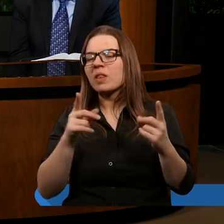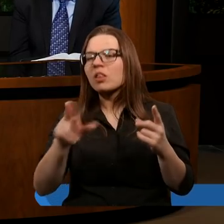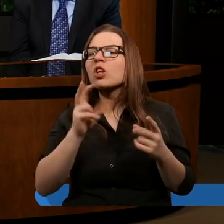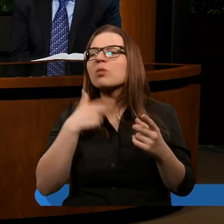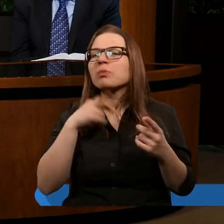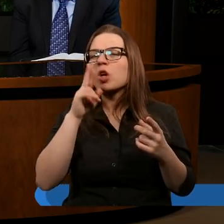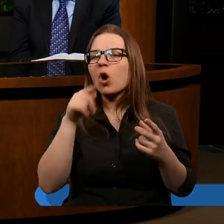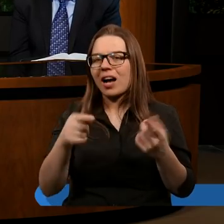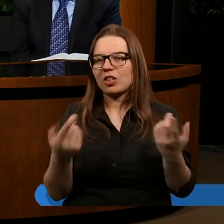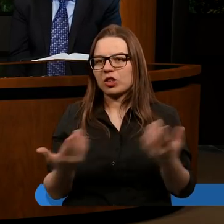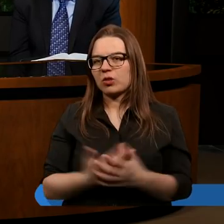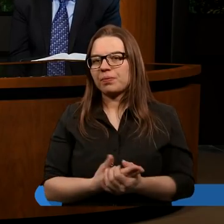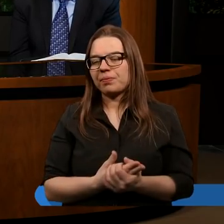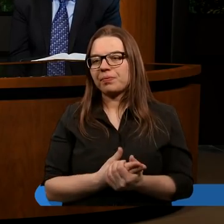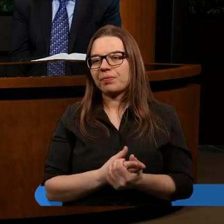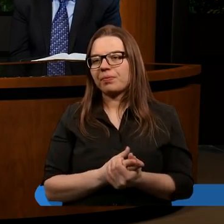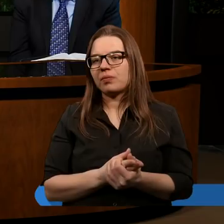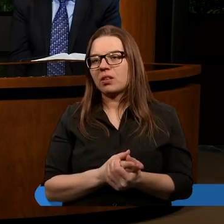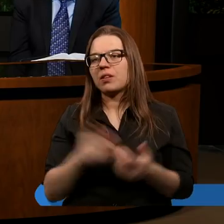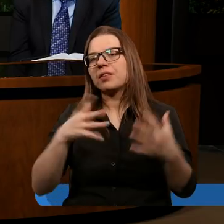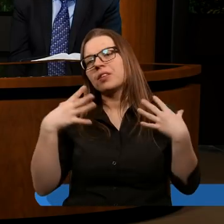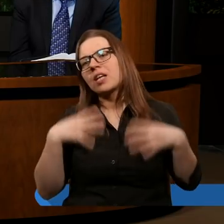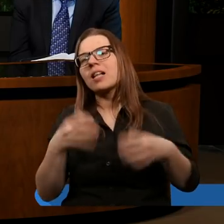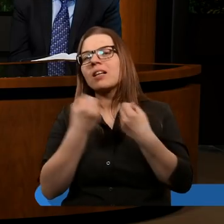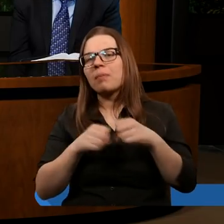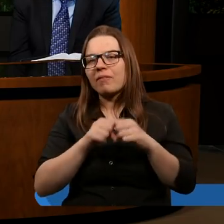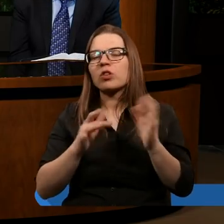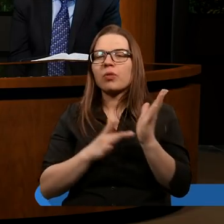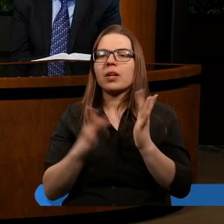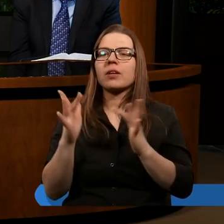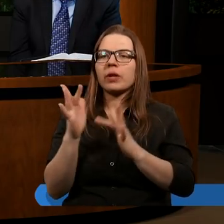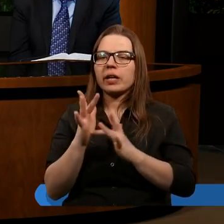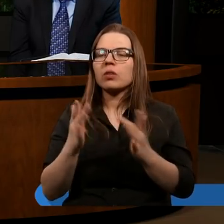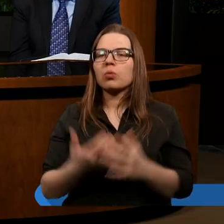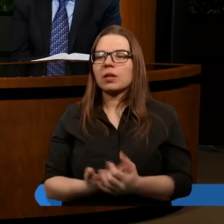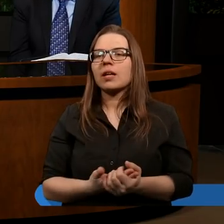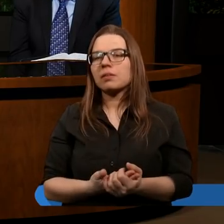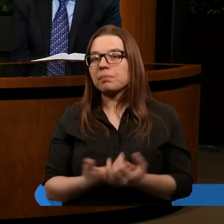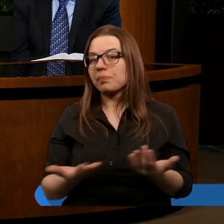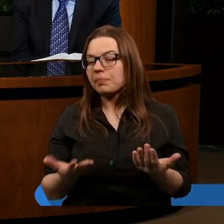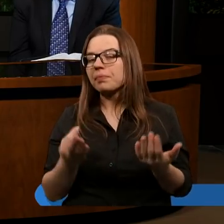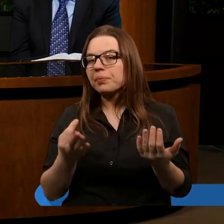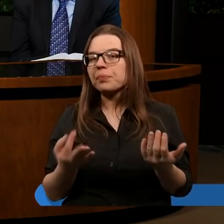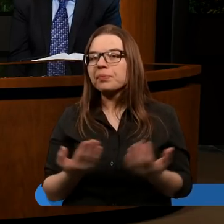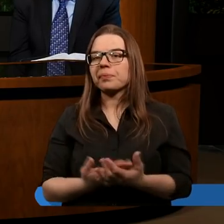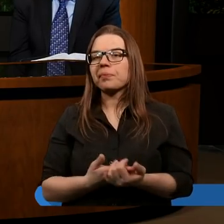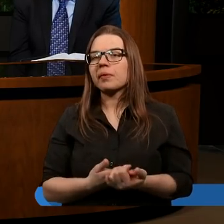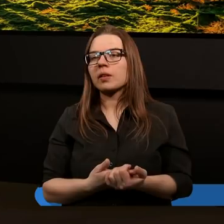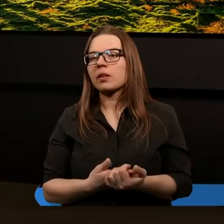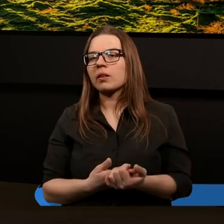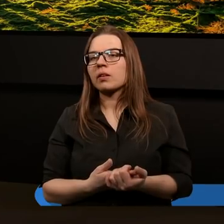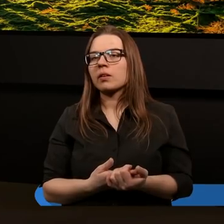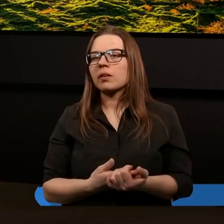to kojarzy? Z szaty usprawiedliwości Jezusa. Tak. Czystość. Czystość,